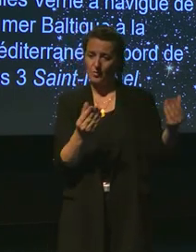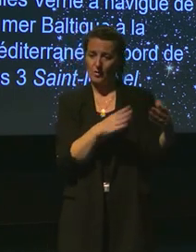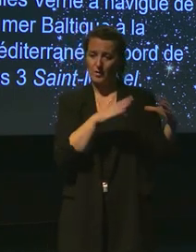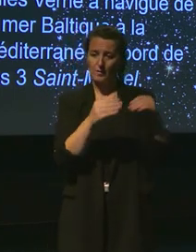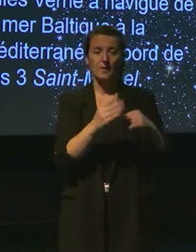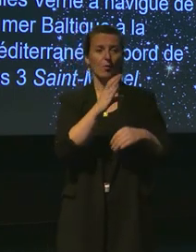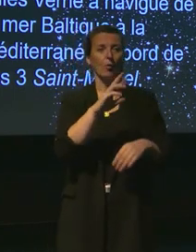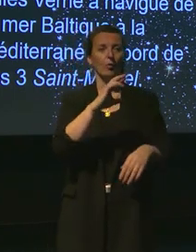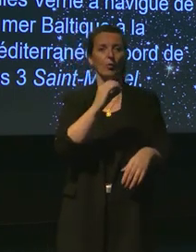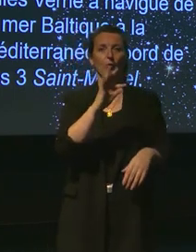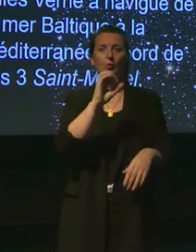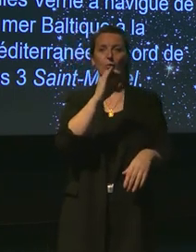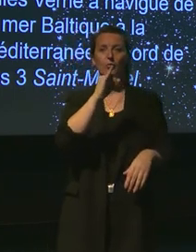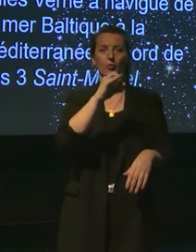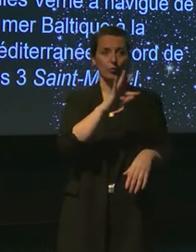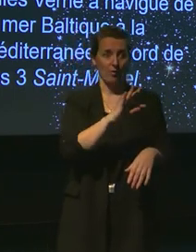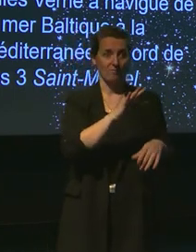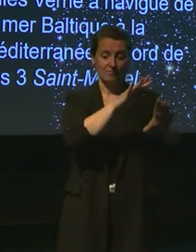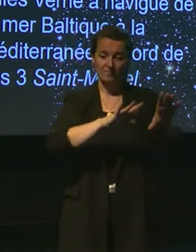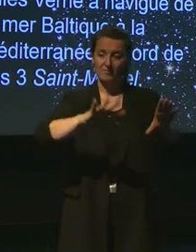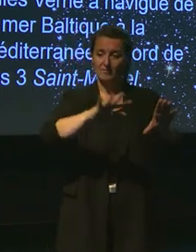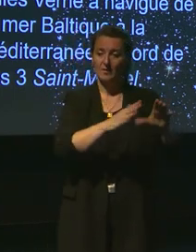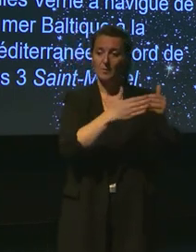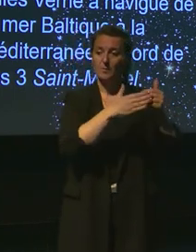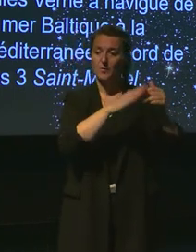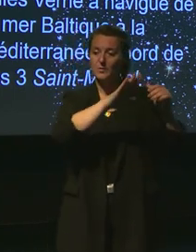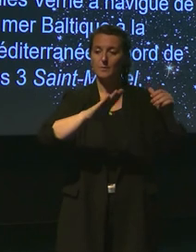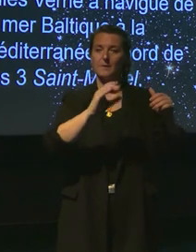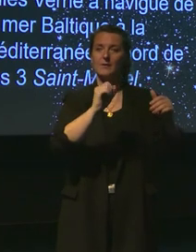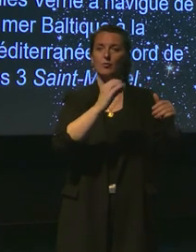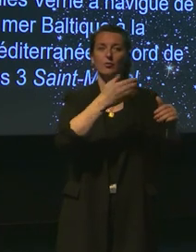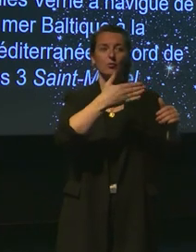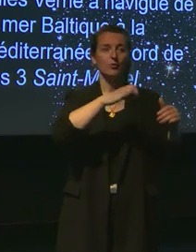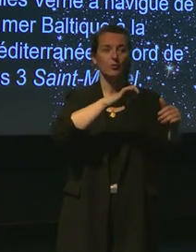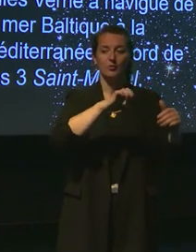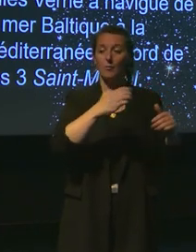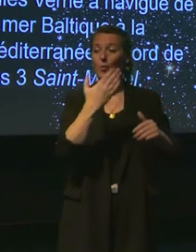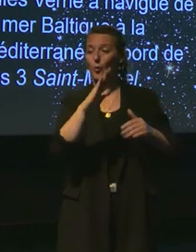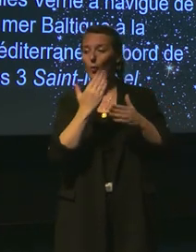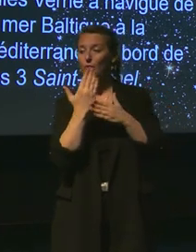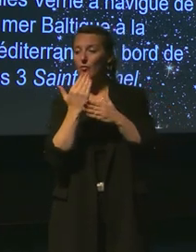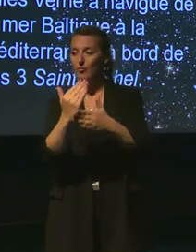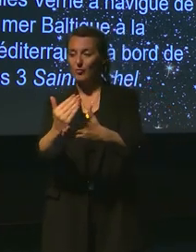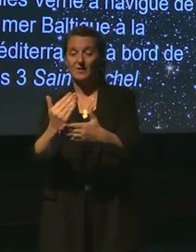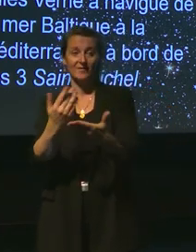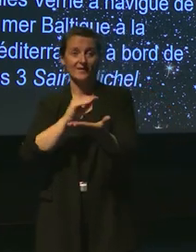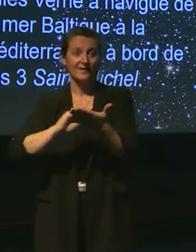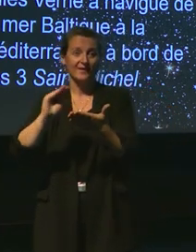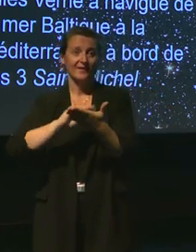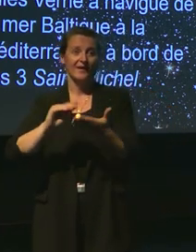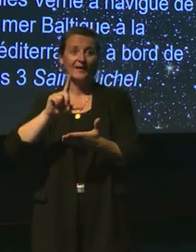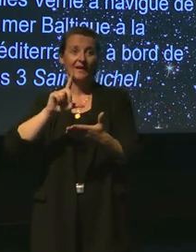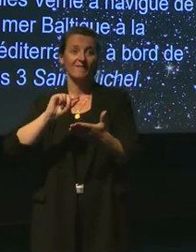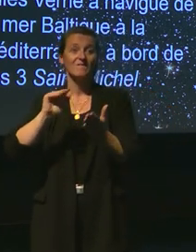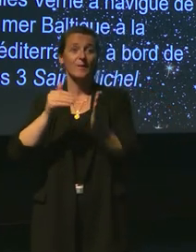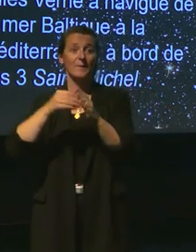protois en baie de Somme, puis un voilier de 11 mètres, sur lequel il a écrit, il faut le faire, 20 000 lieux de souvenirs, dont je